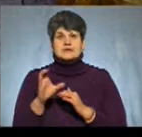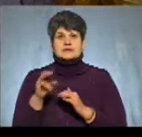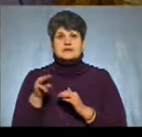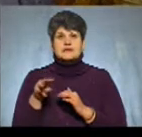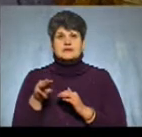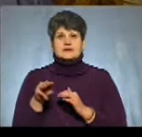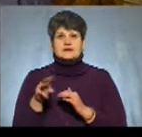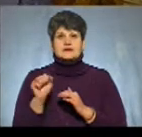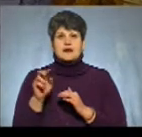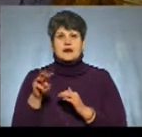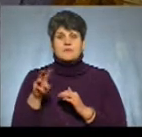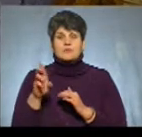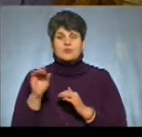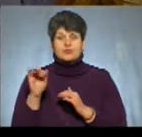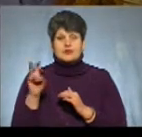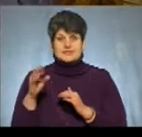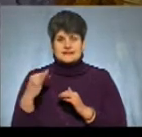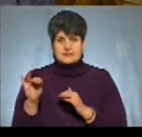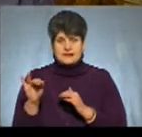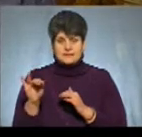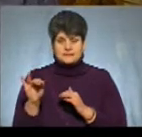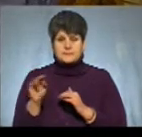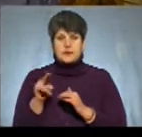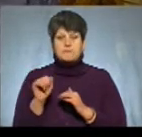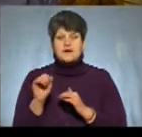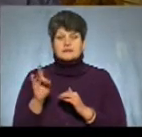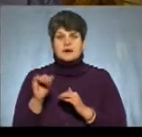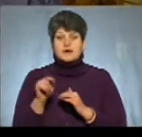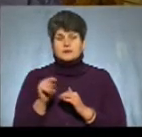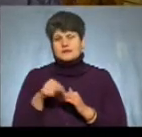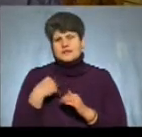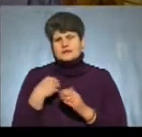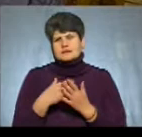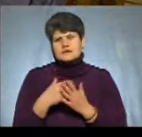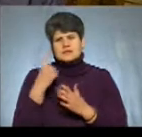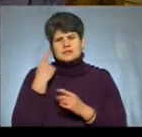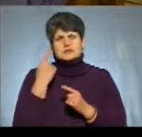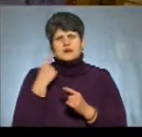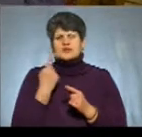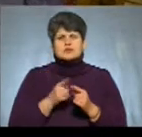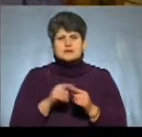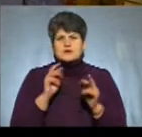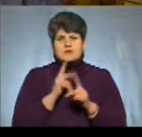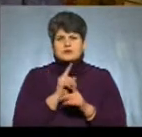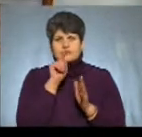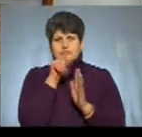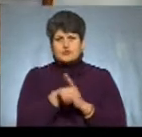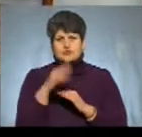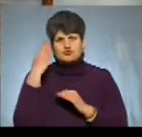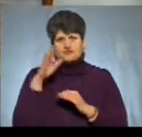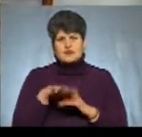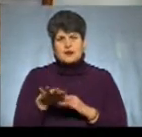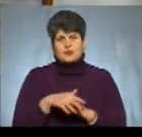патріарх, то мені здається, що це неправильно, що він вторгся на чужу територію.